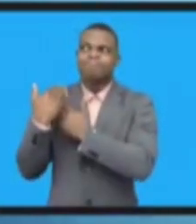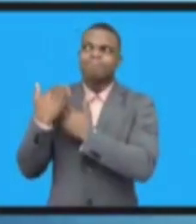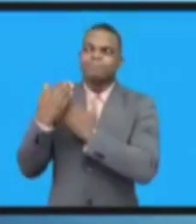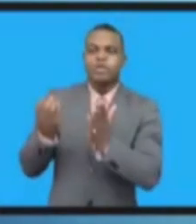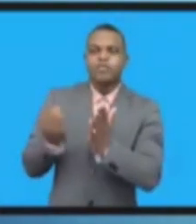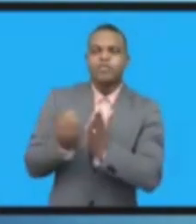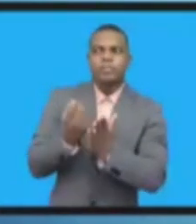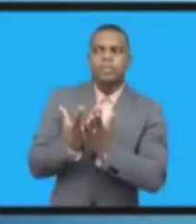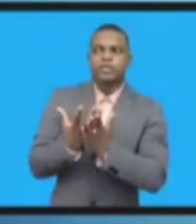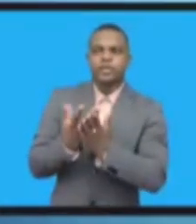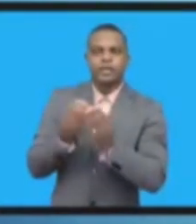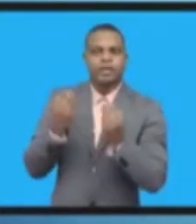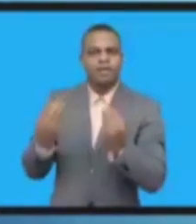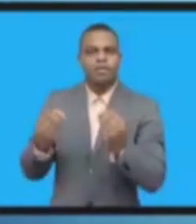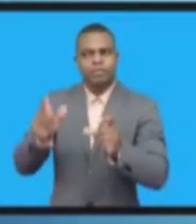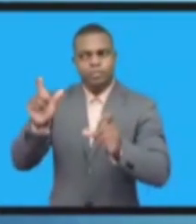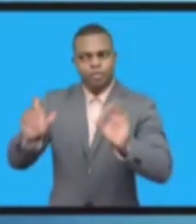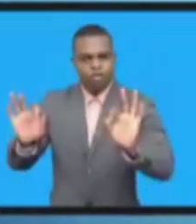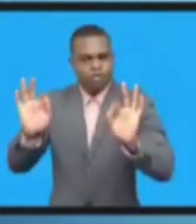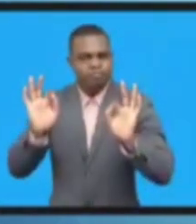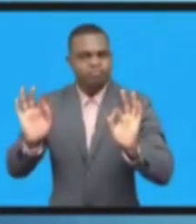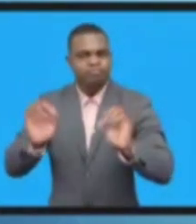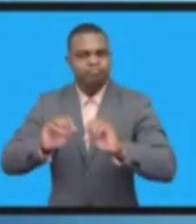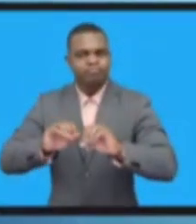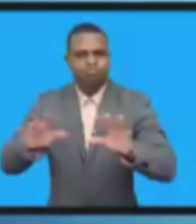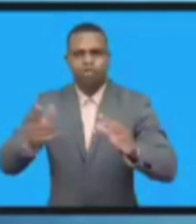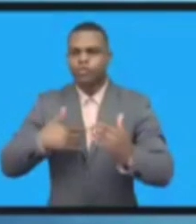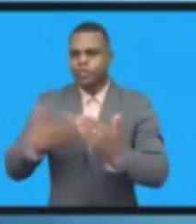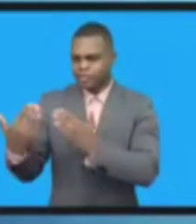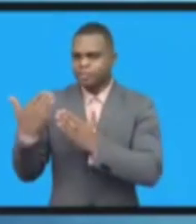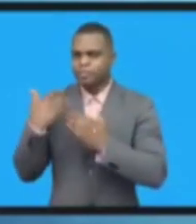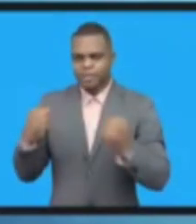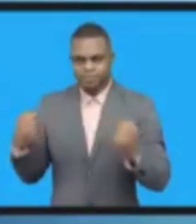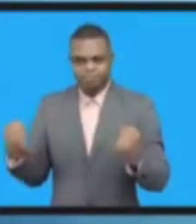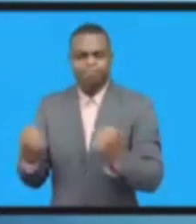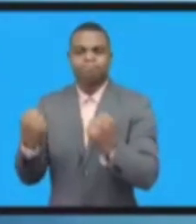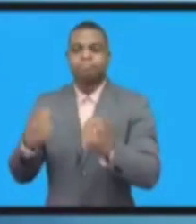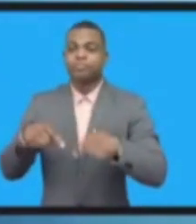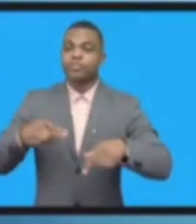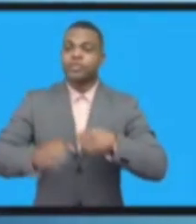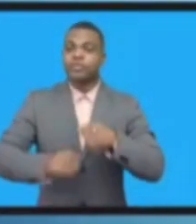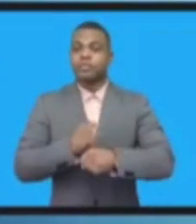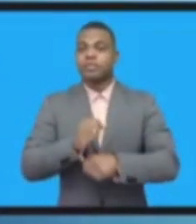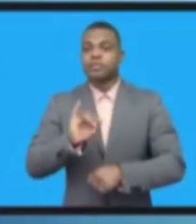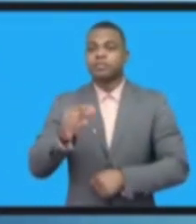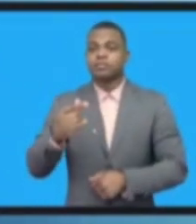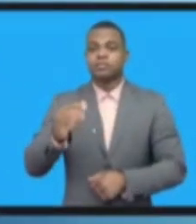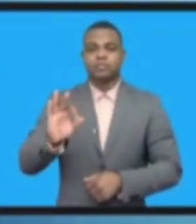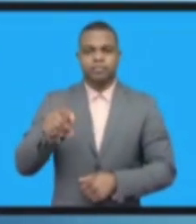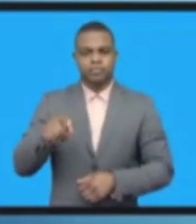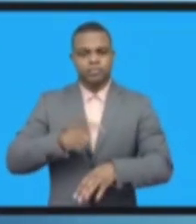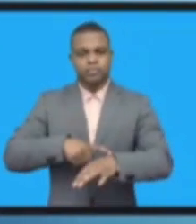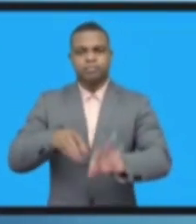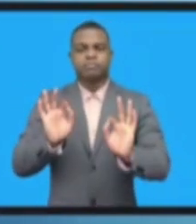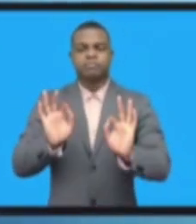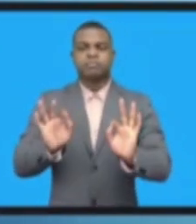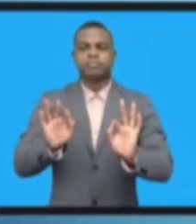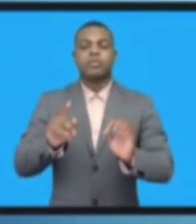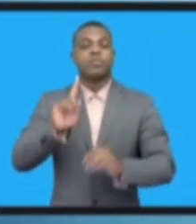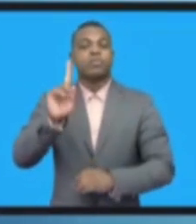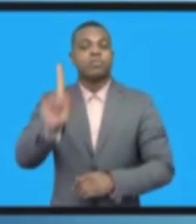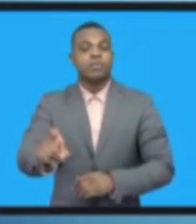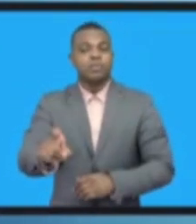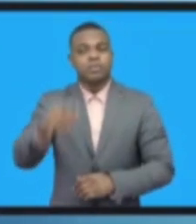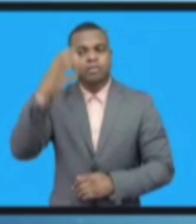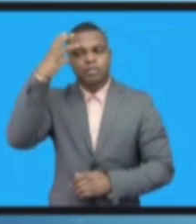важнейшая платформа, потому что в этом году мы обсуждаем очень важные темы, которые приобрели эту важность именно в